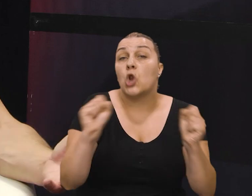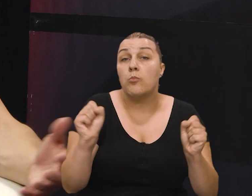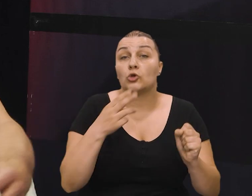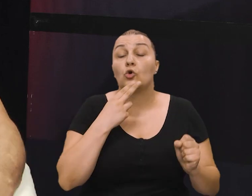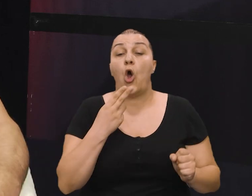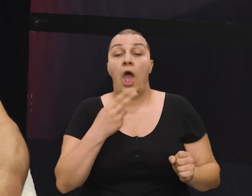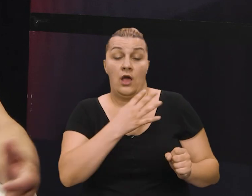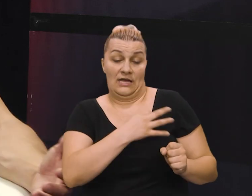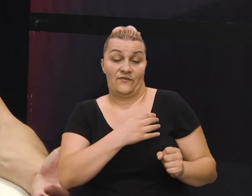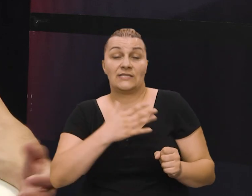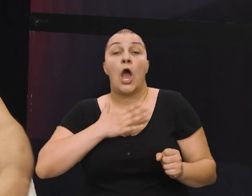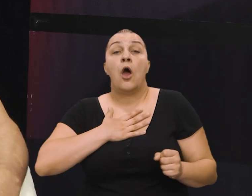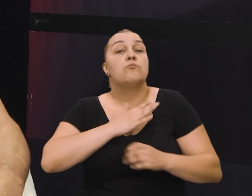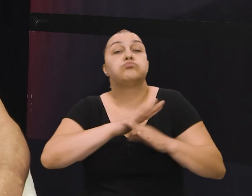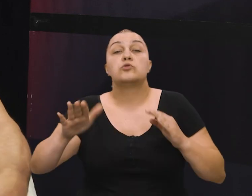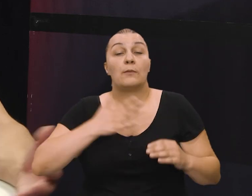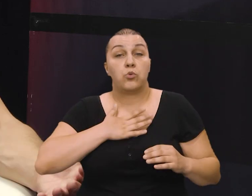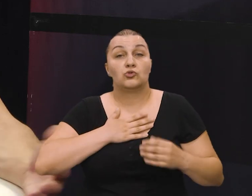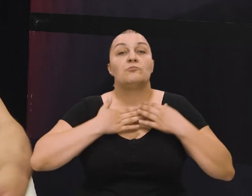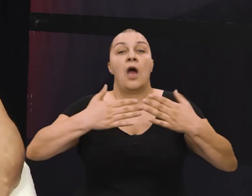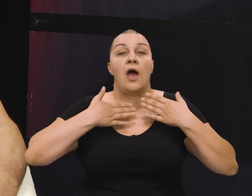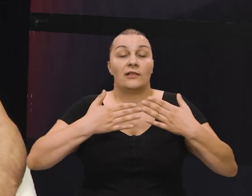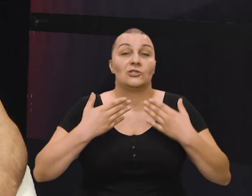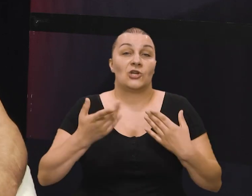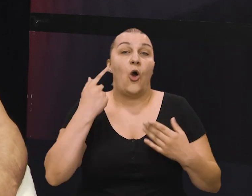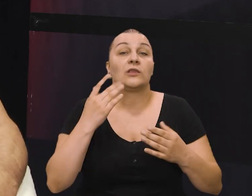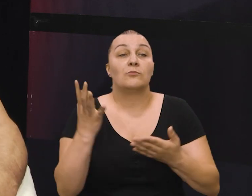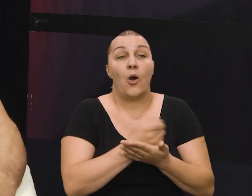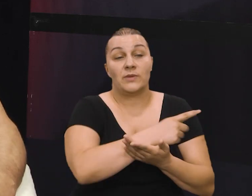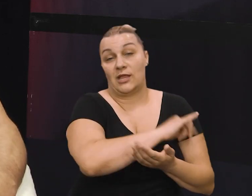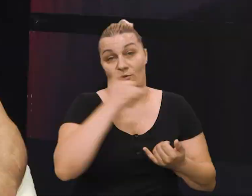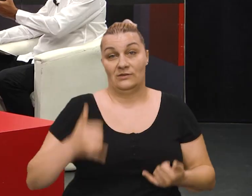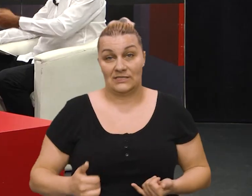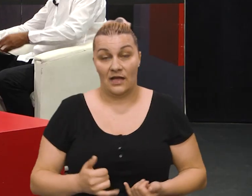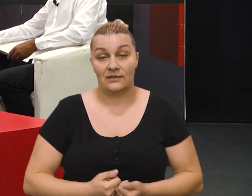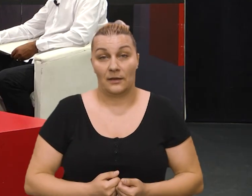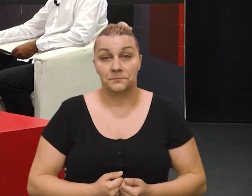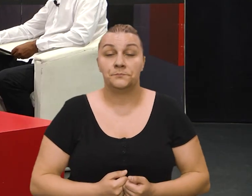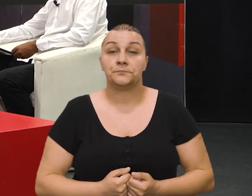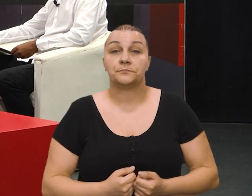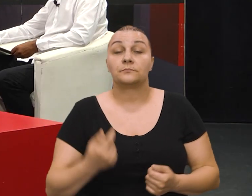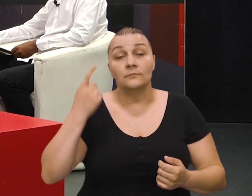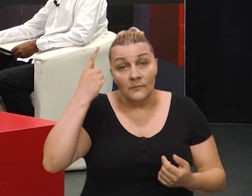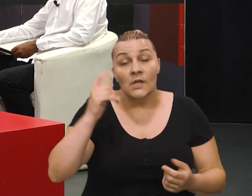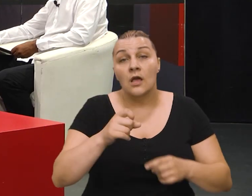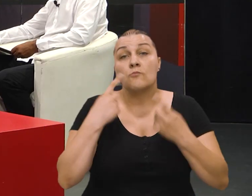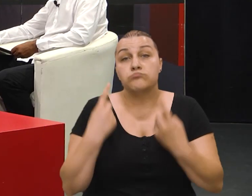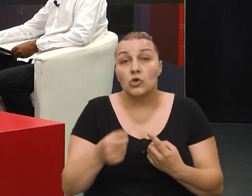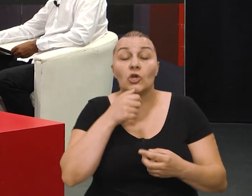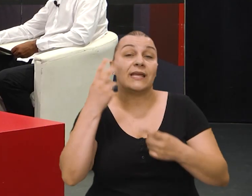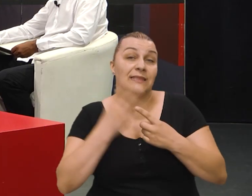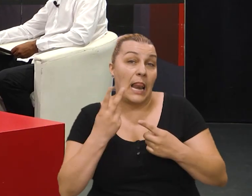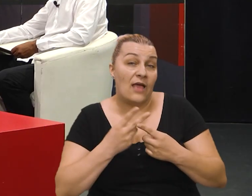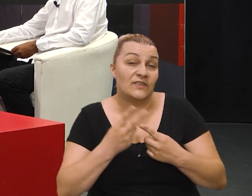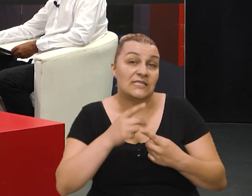Hrvatska punim plućima živi od dana pobjede i novinske zahvalnosti. Da, ali evo moramo reći da i postoje